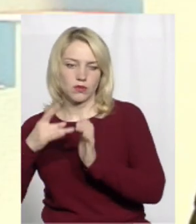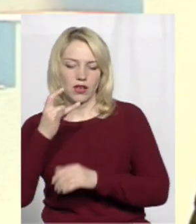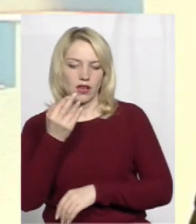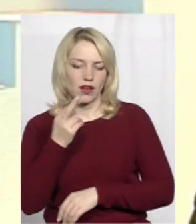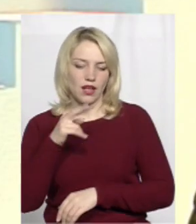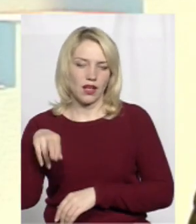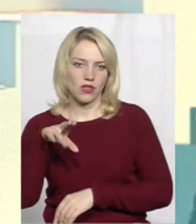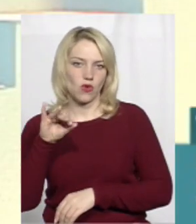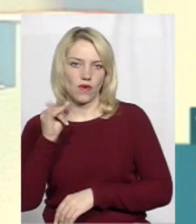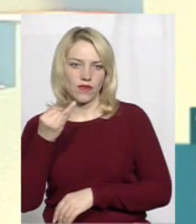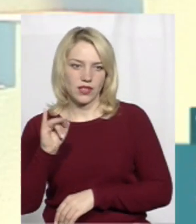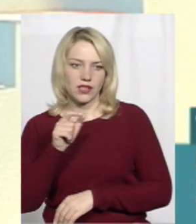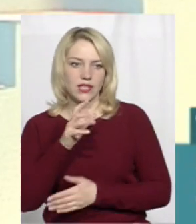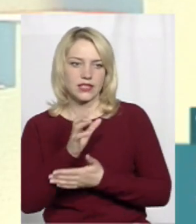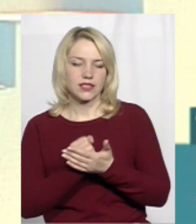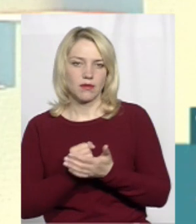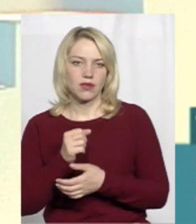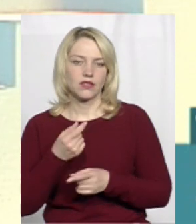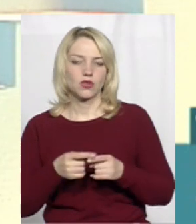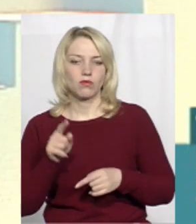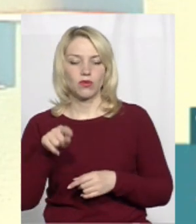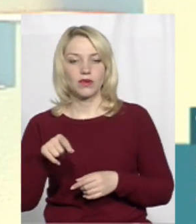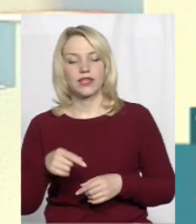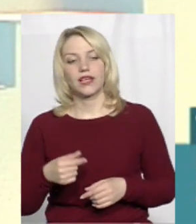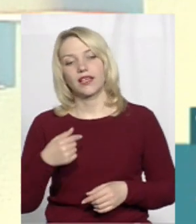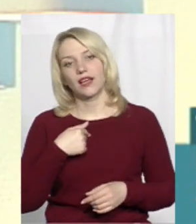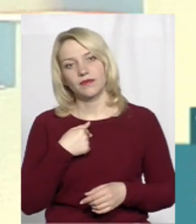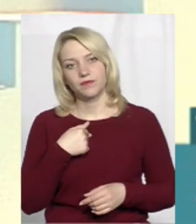запасу. Попри те,